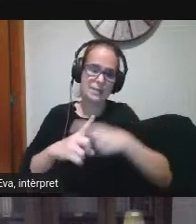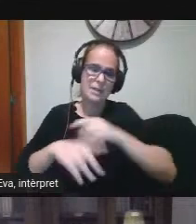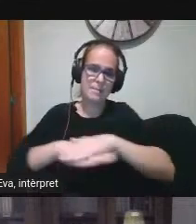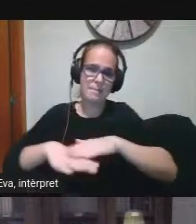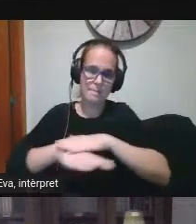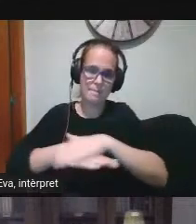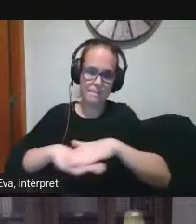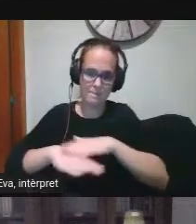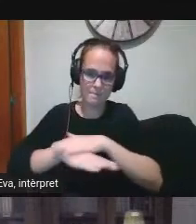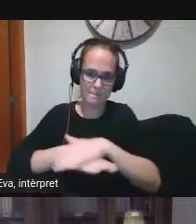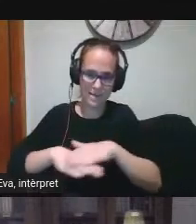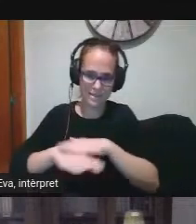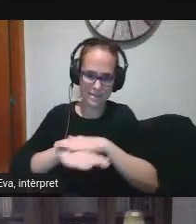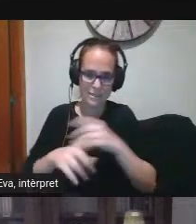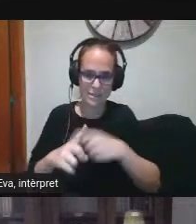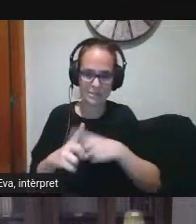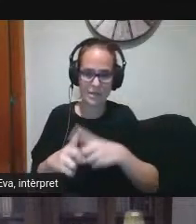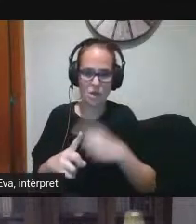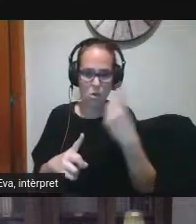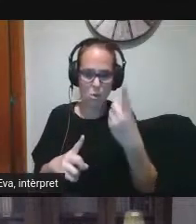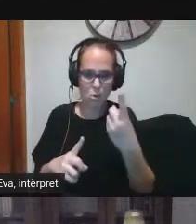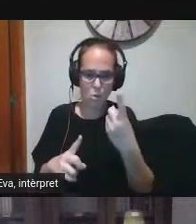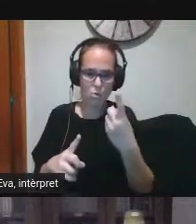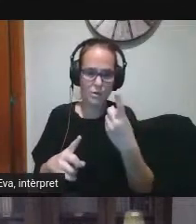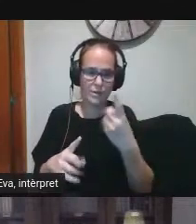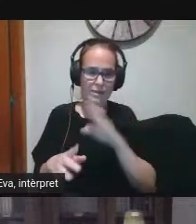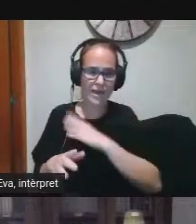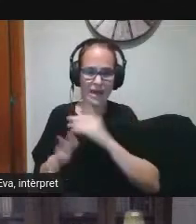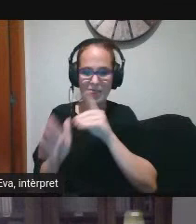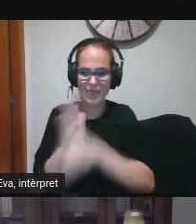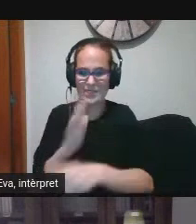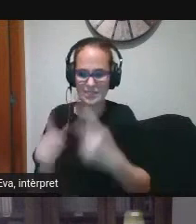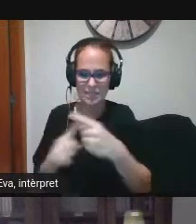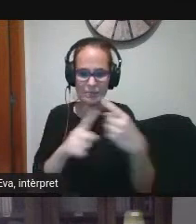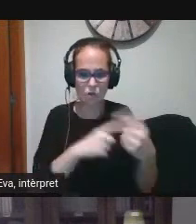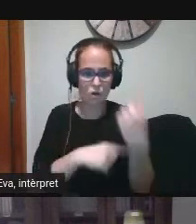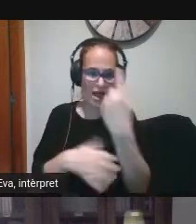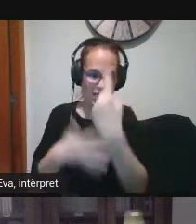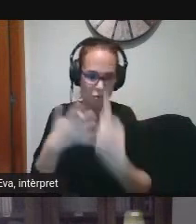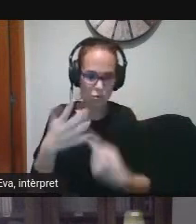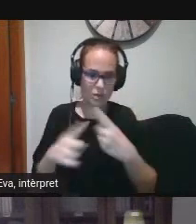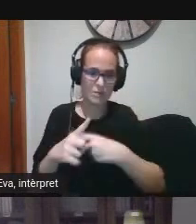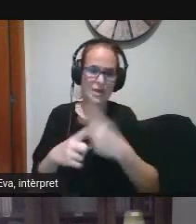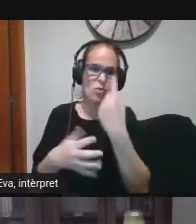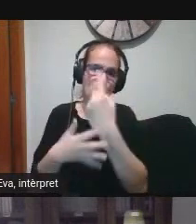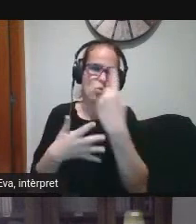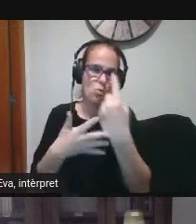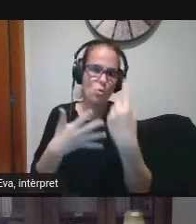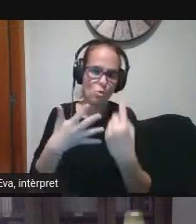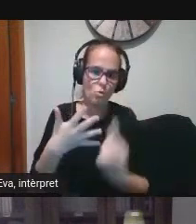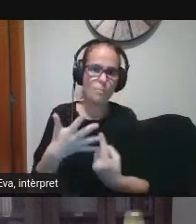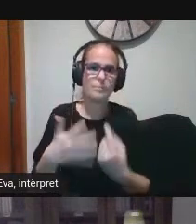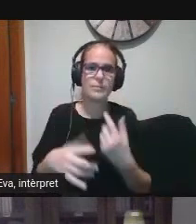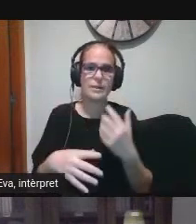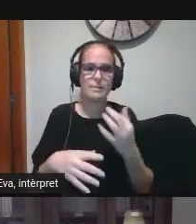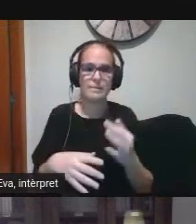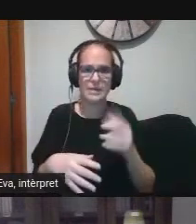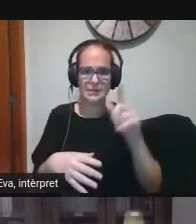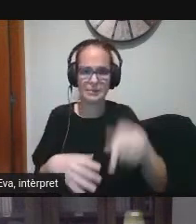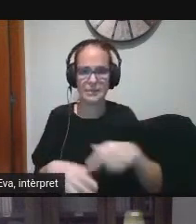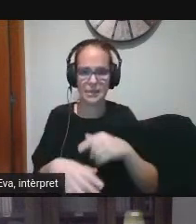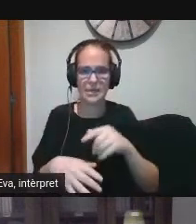bàsic amb el nivell 1 de cada descriptor més la competència digital instrumental l'àctic de nivell bàsic